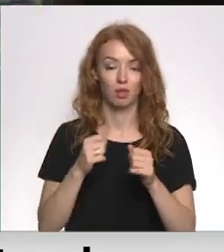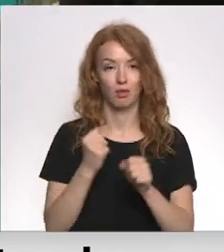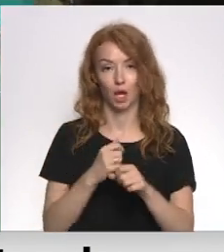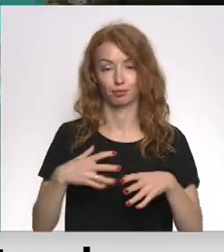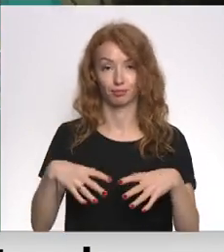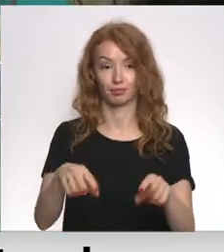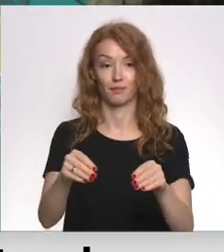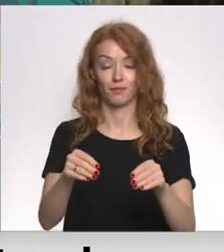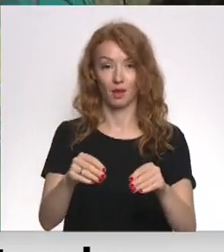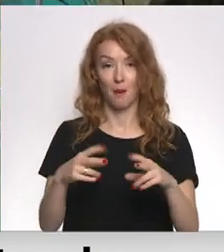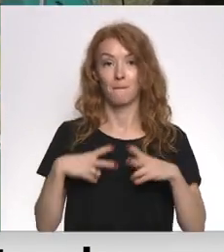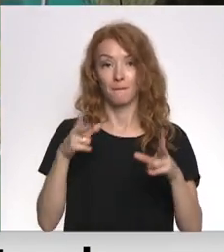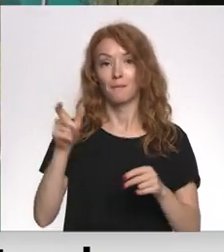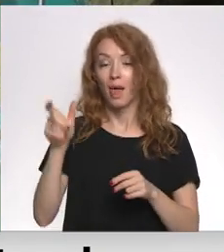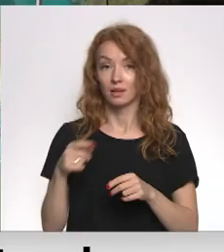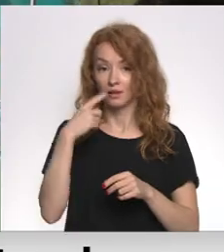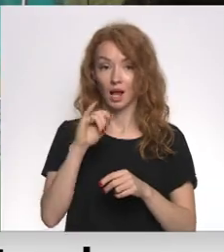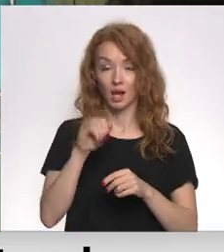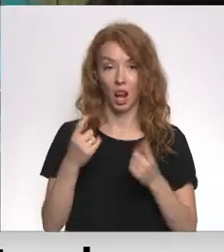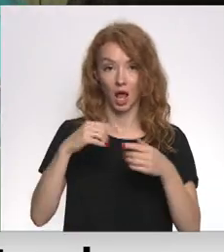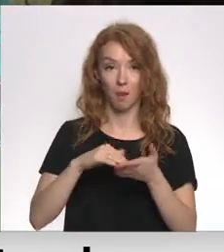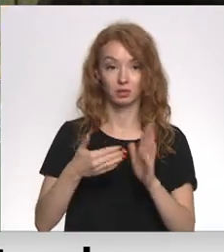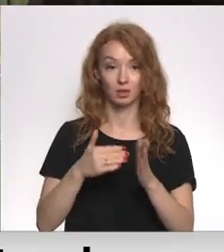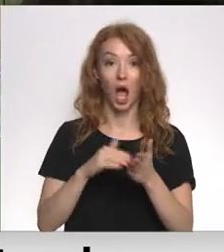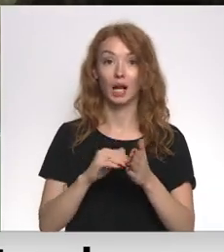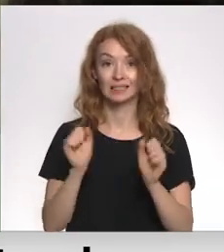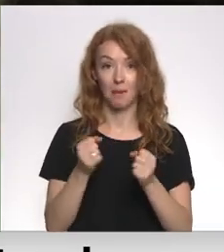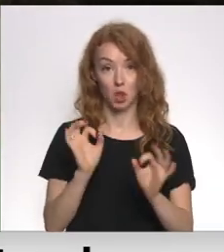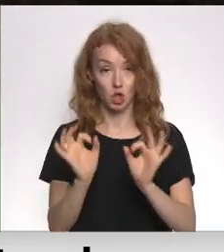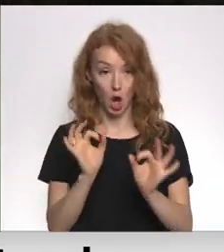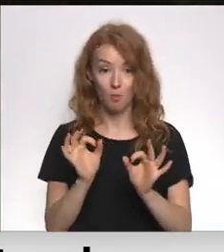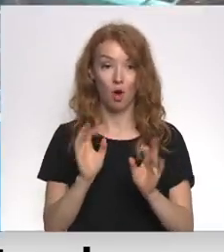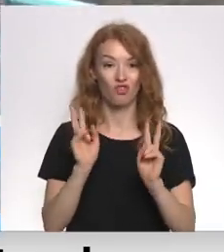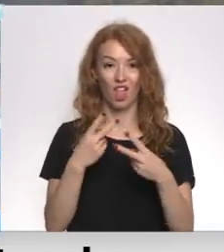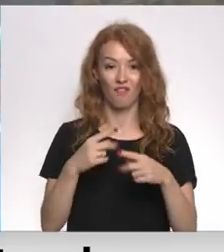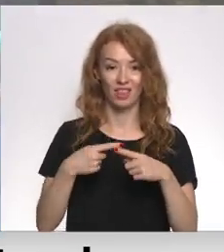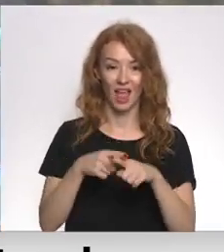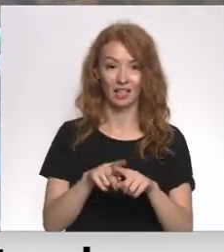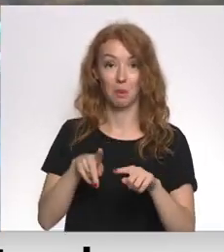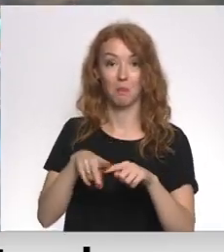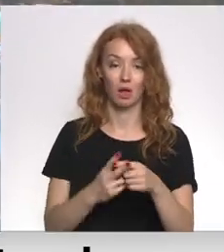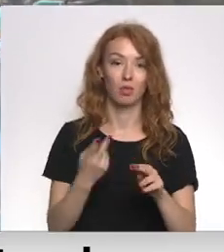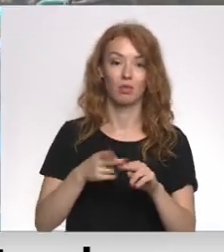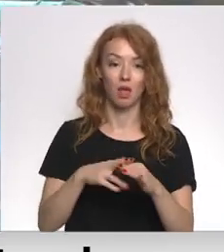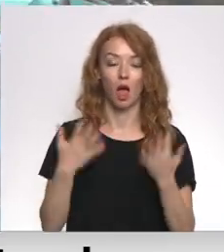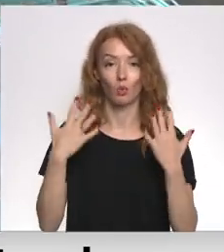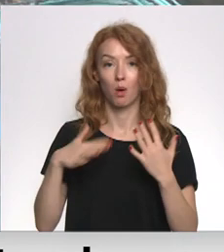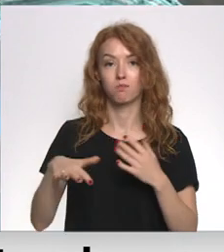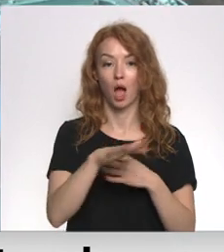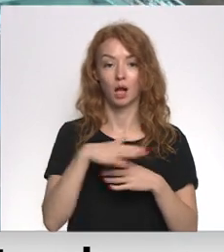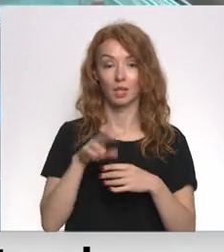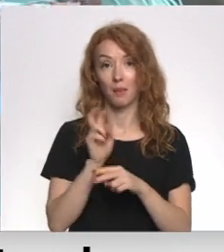Staķis arī prognozēja, laikapstākļa zīmā netraucējas būt darbas un nebūs vajadzīgs tehniskais pārtraukums, tāda atpūtas parks